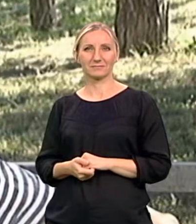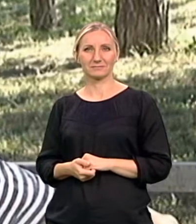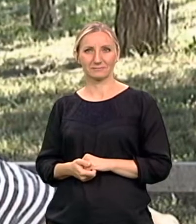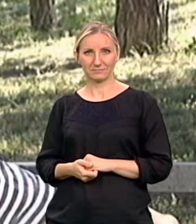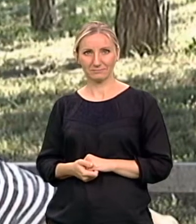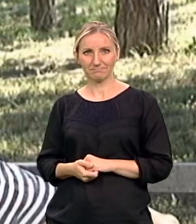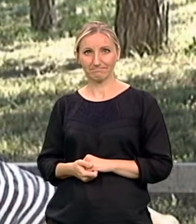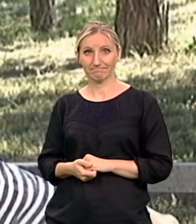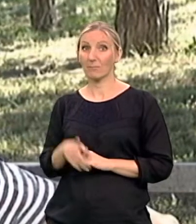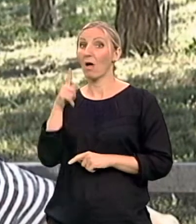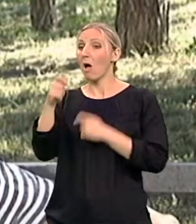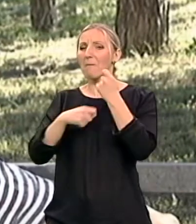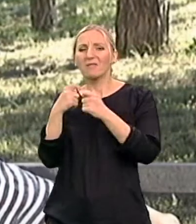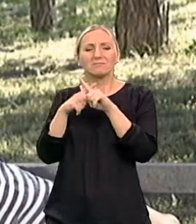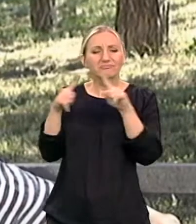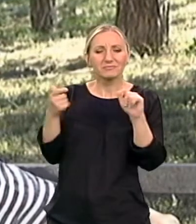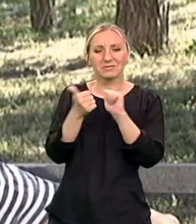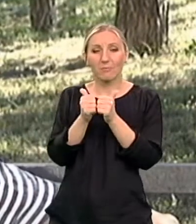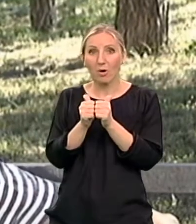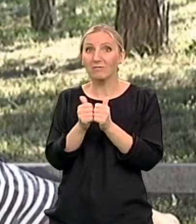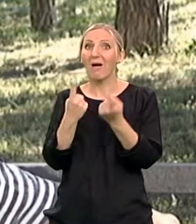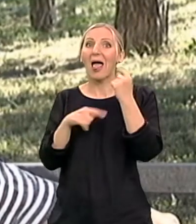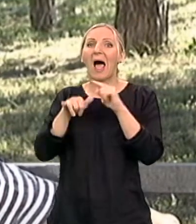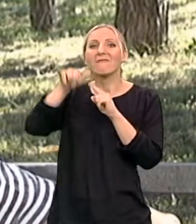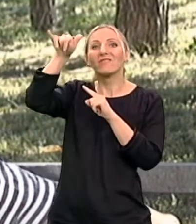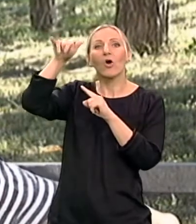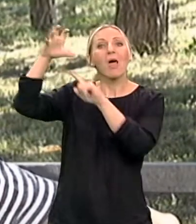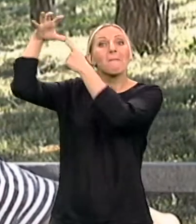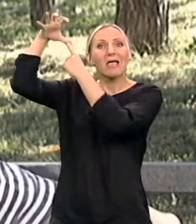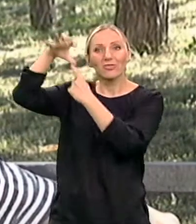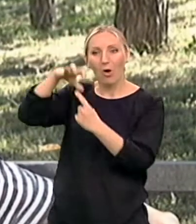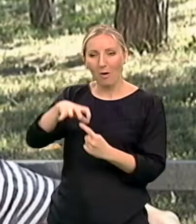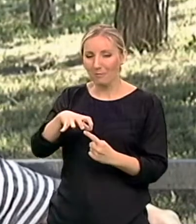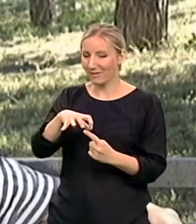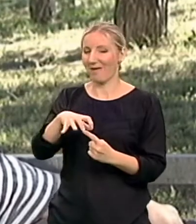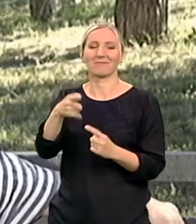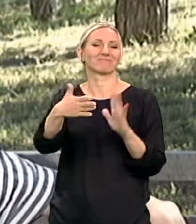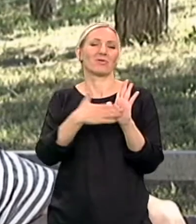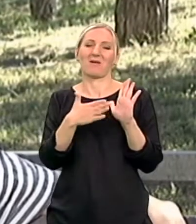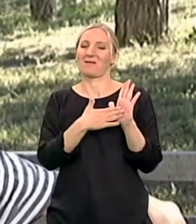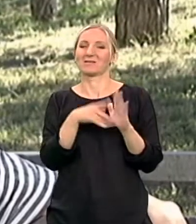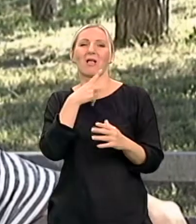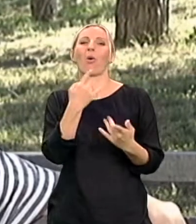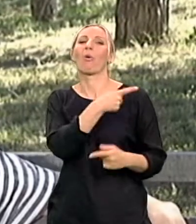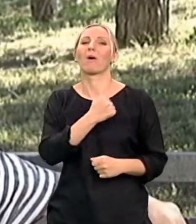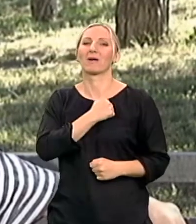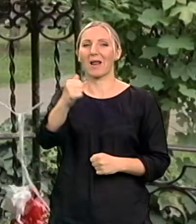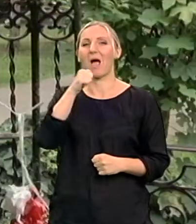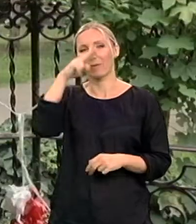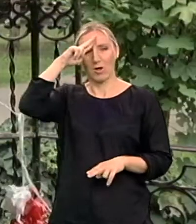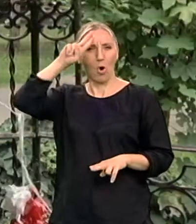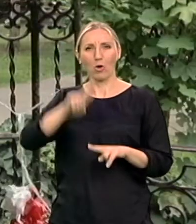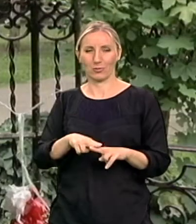Bavila se brojnim sportovima, ali skočivši pad obradnom iz aviona, oborila je svaku sumnju u njenu hrabrost i odlučnost.